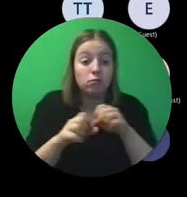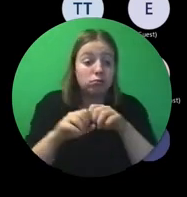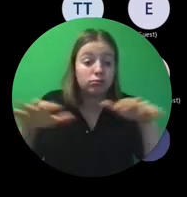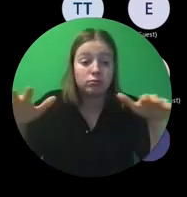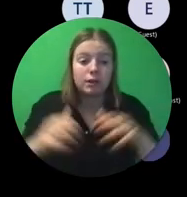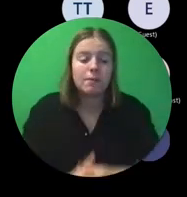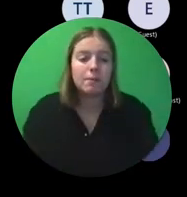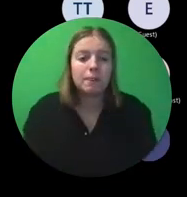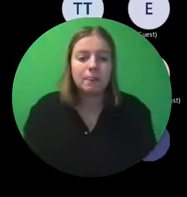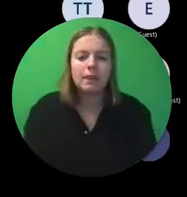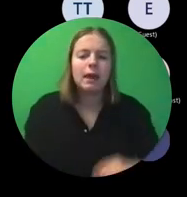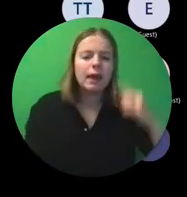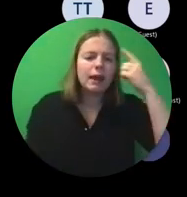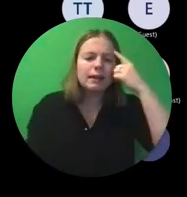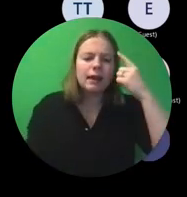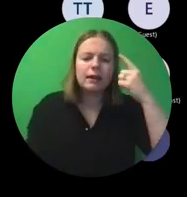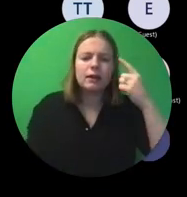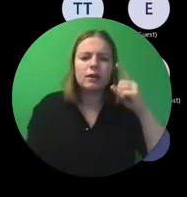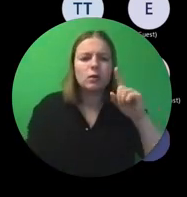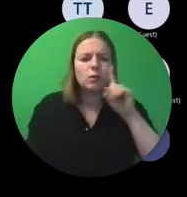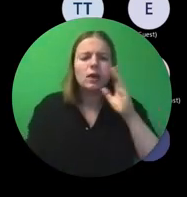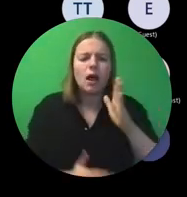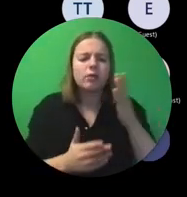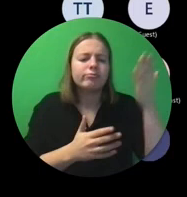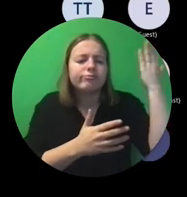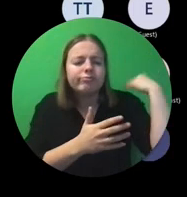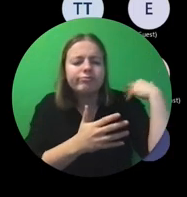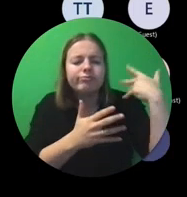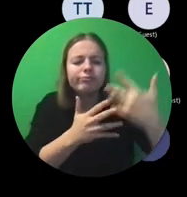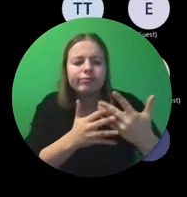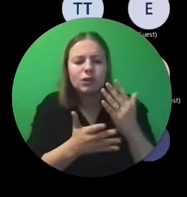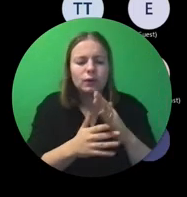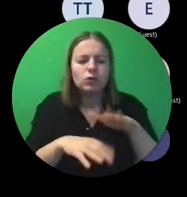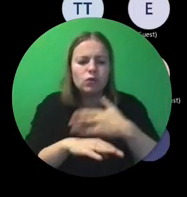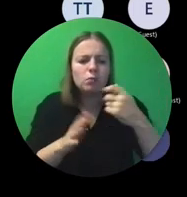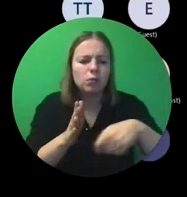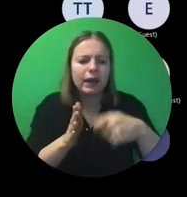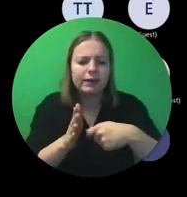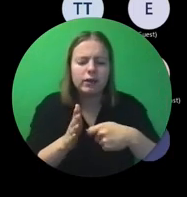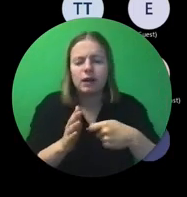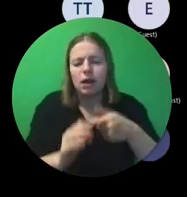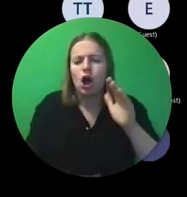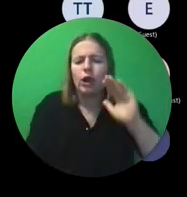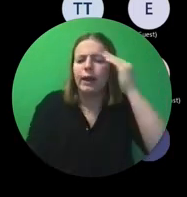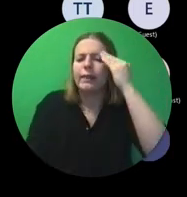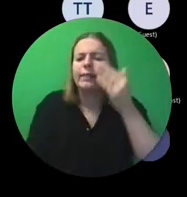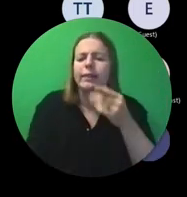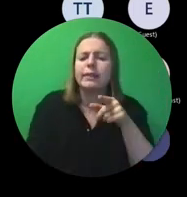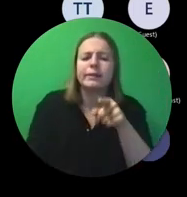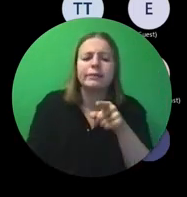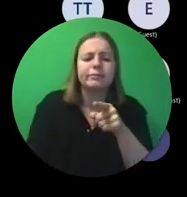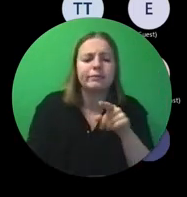Ik denk dat dit voor de meesten die al dergelijke projecten gedaan hebben, vrij bekend voorkomt.